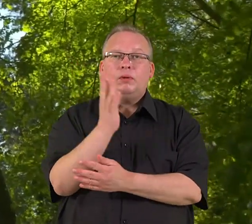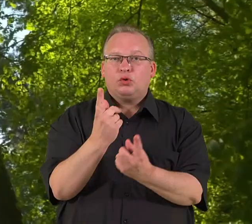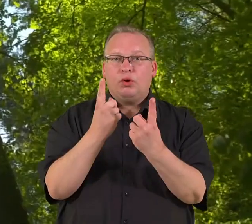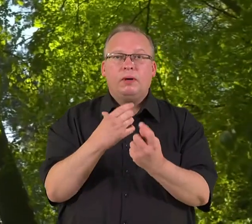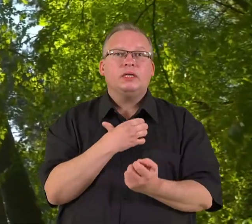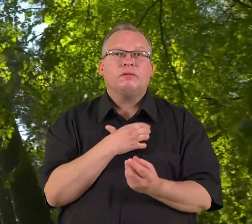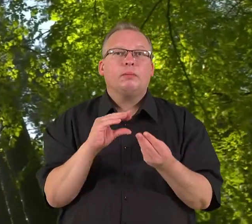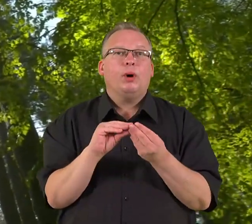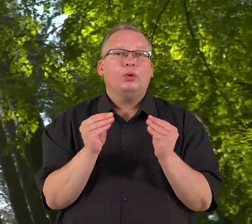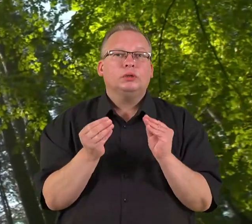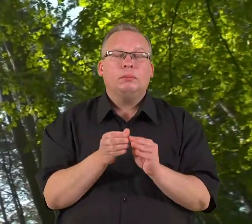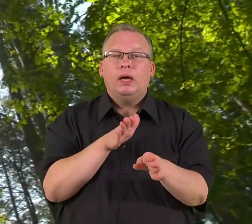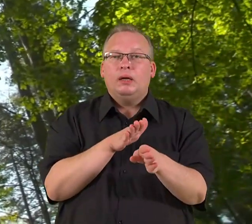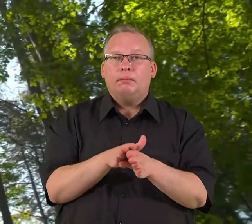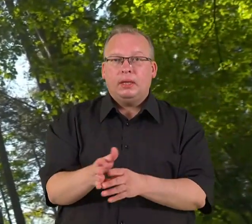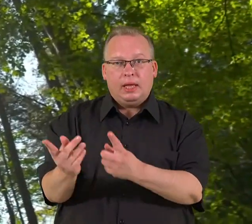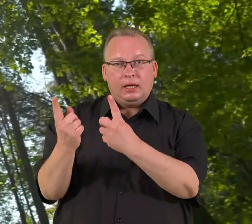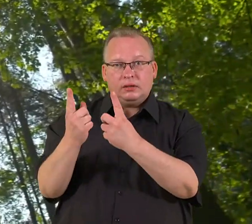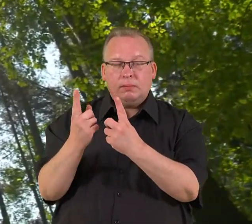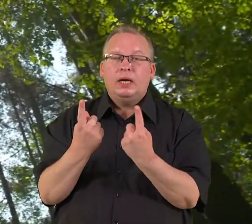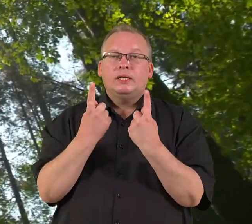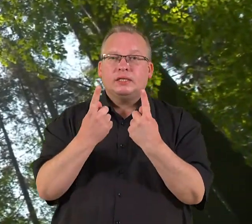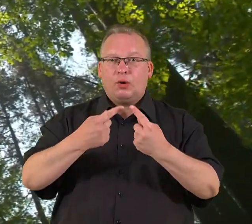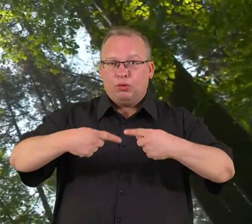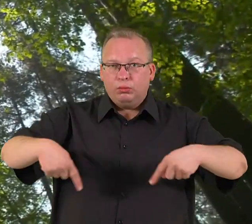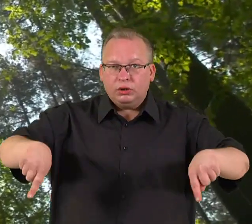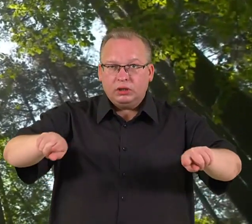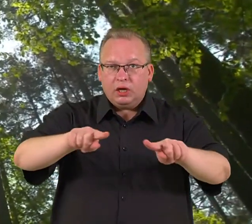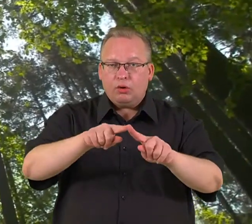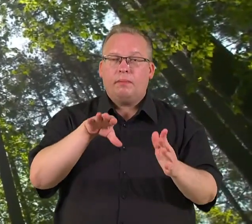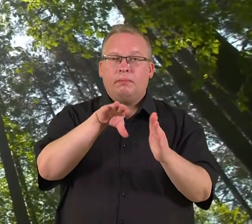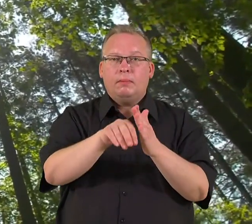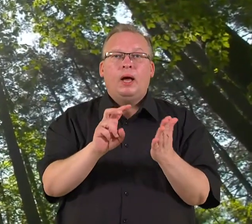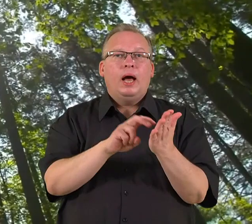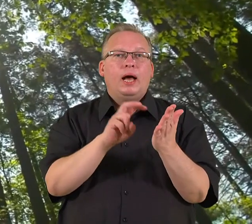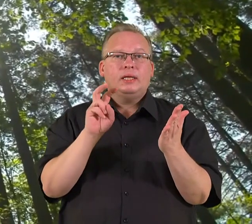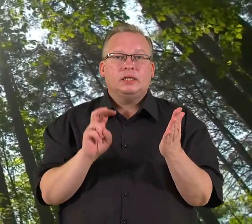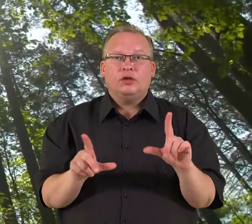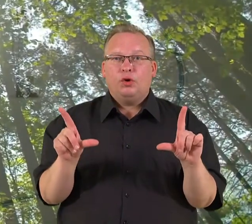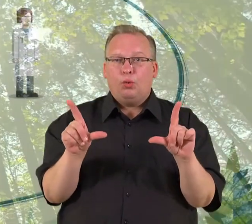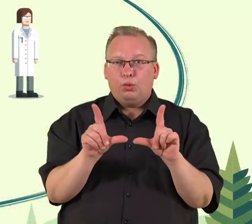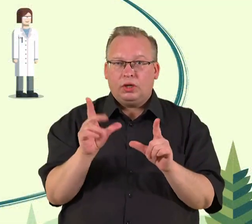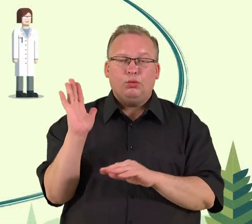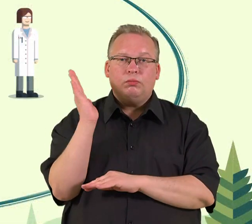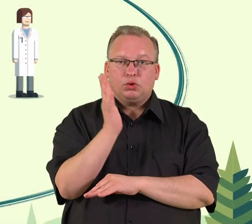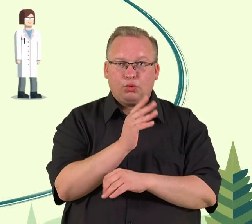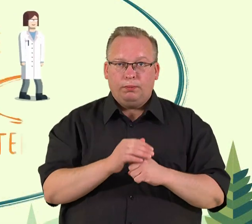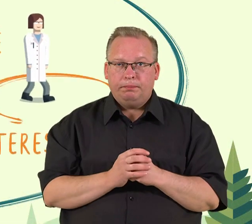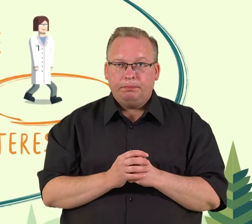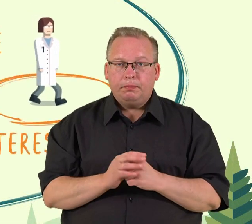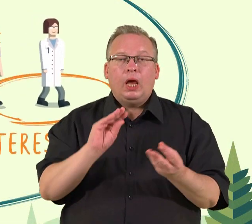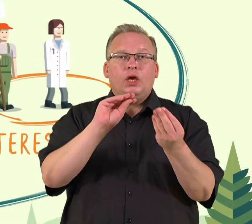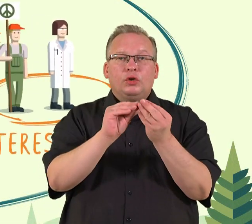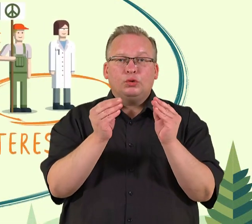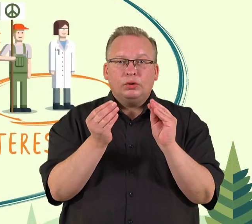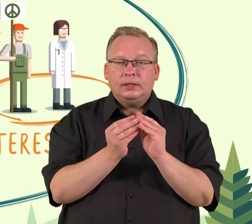svarbaus susitarimo, pilnai apsaugoti saugumų teritorijų juose, atsisakant ūkinių miškų. Į susitarimo